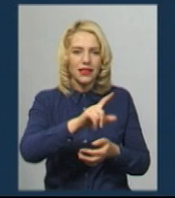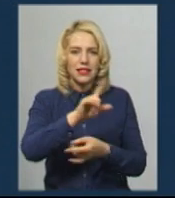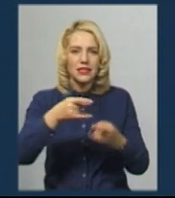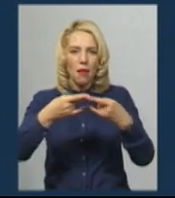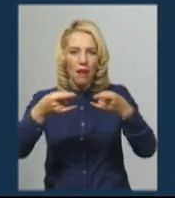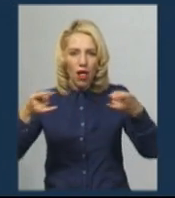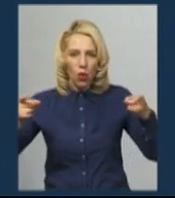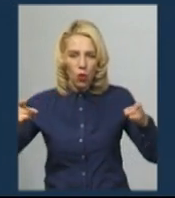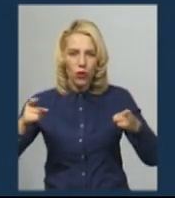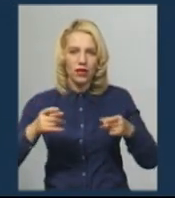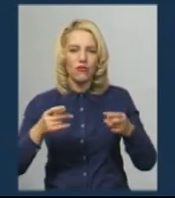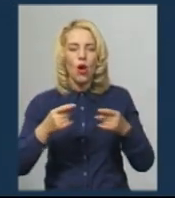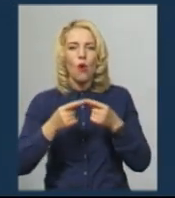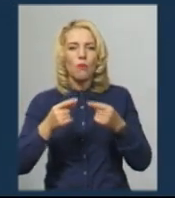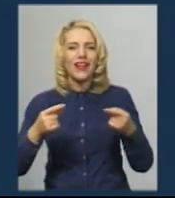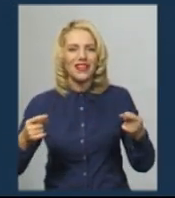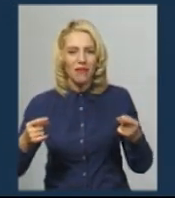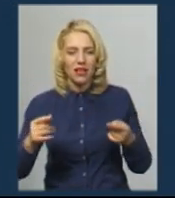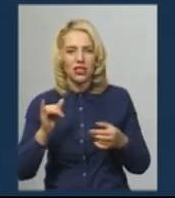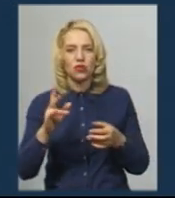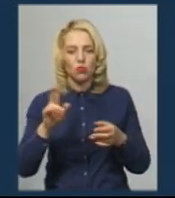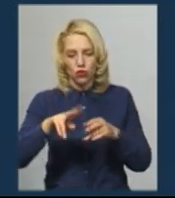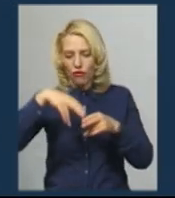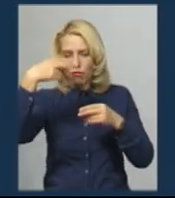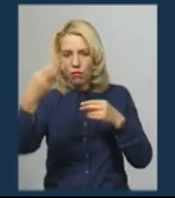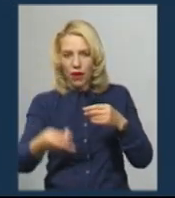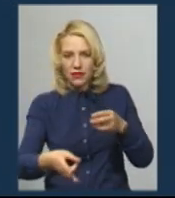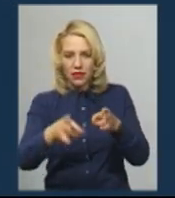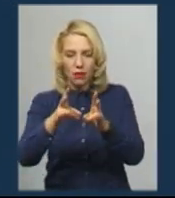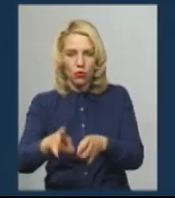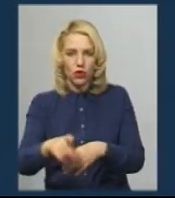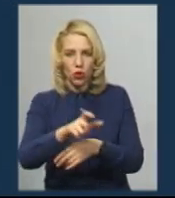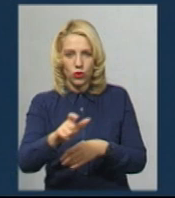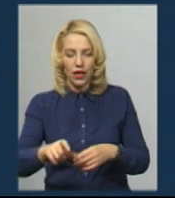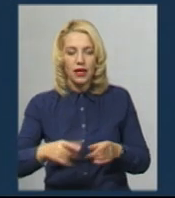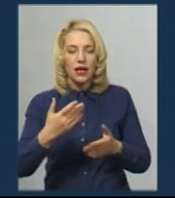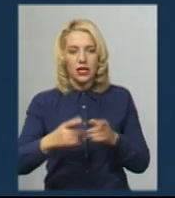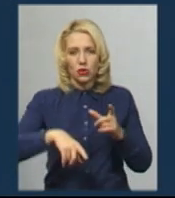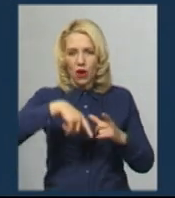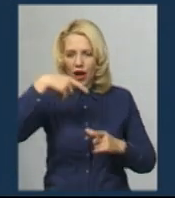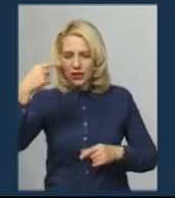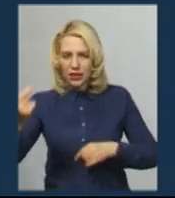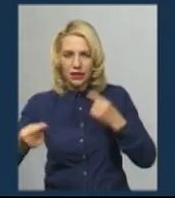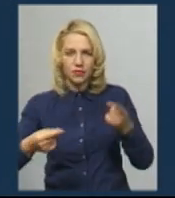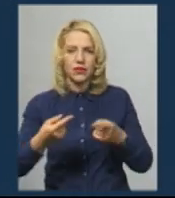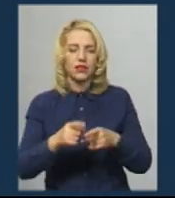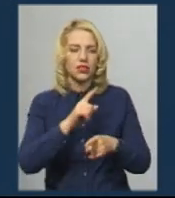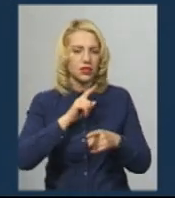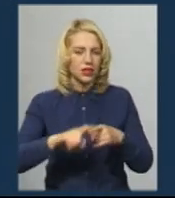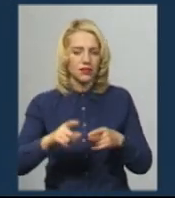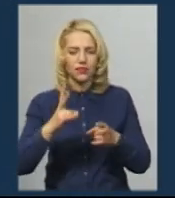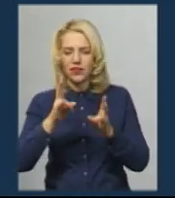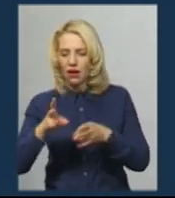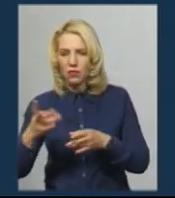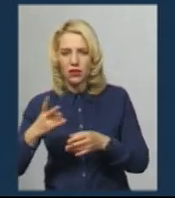внаслідок пориву вітру зірватися з балкону та травмувати людей. При падінні дерев чи гілок, травмування людей тощо, негайно інформуйте